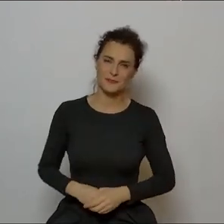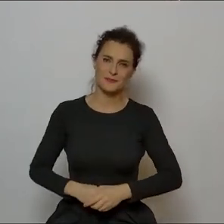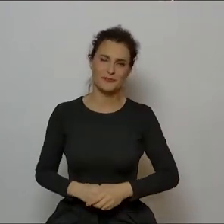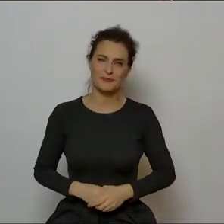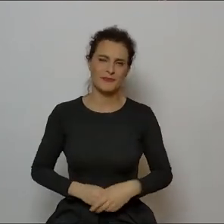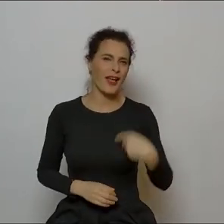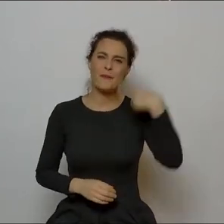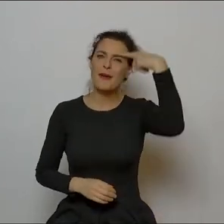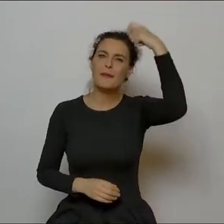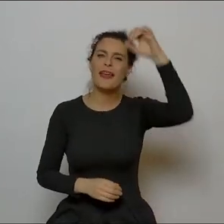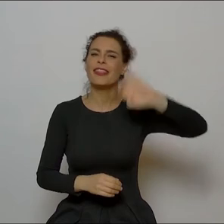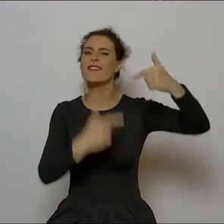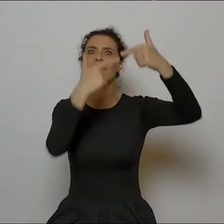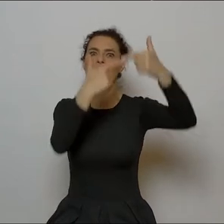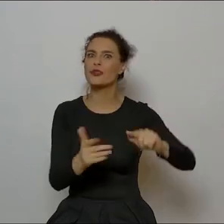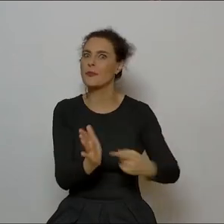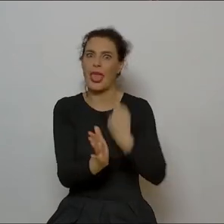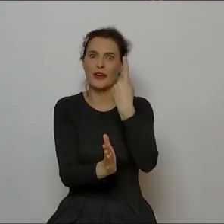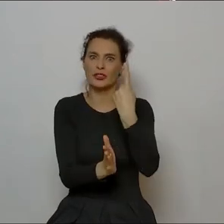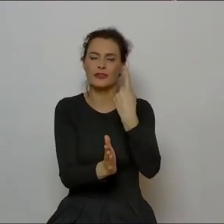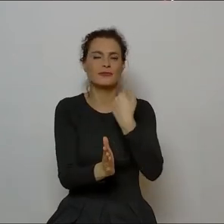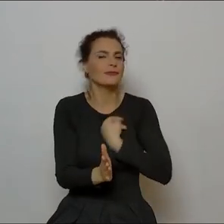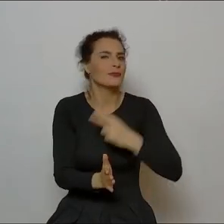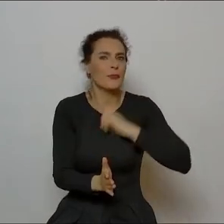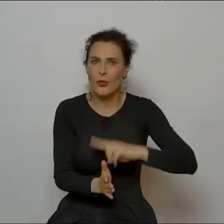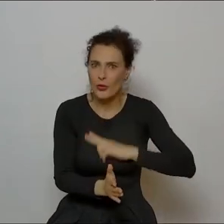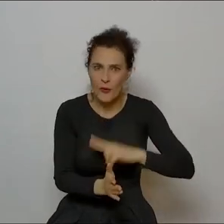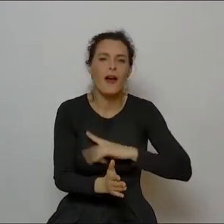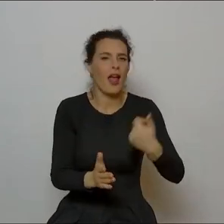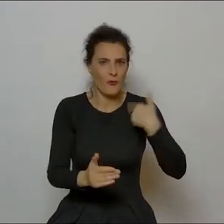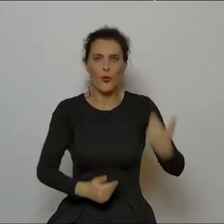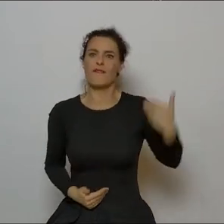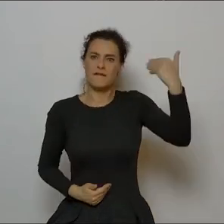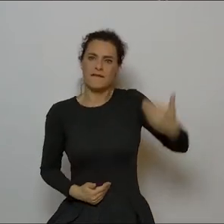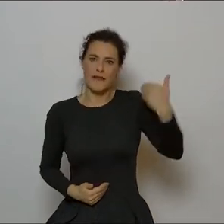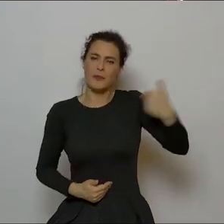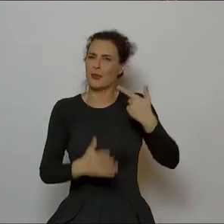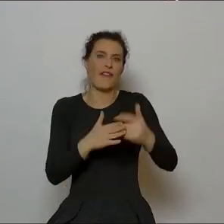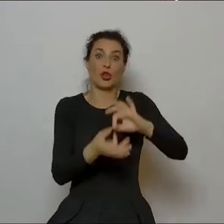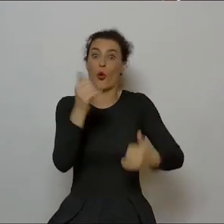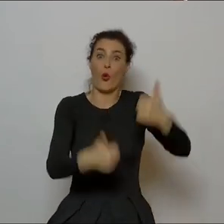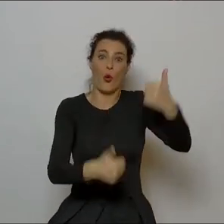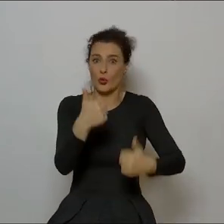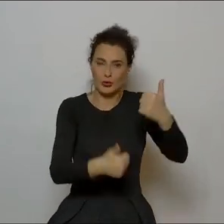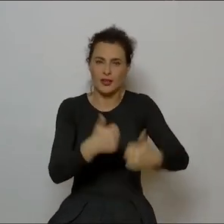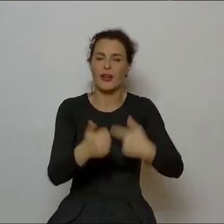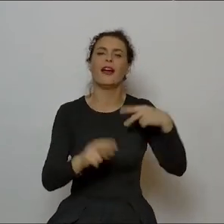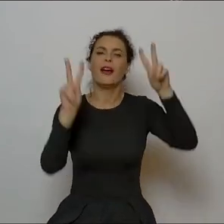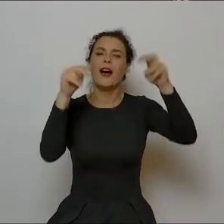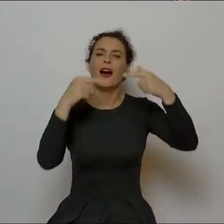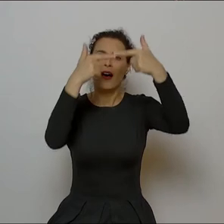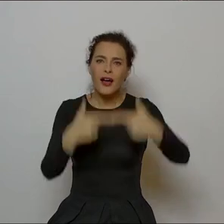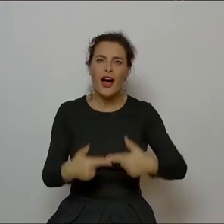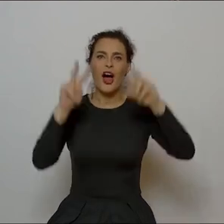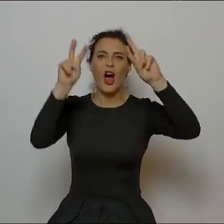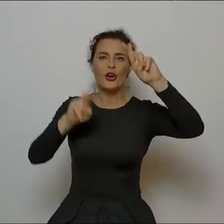Pamiętam swój pierwszy wiersz, który bardzo mi się spodobał, który zresztą recytowałem na jakimś konkursie recytatorskim. To był wiersz